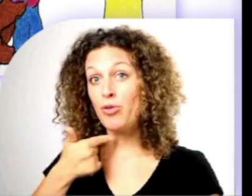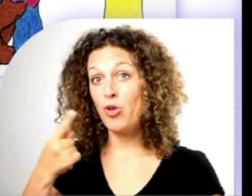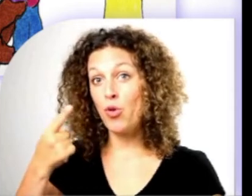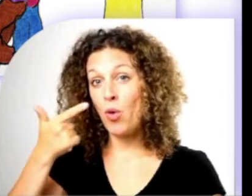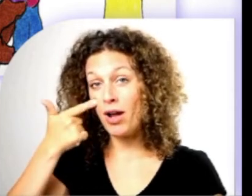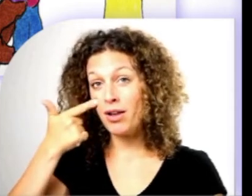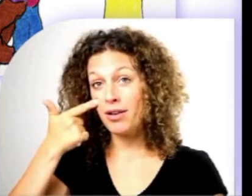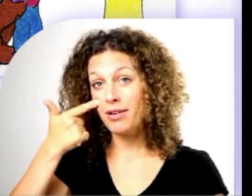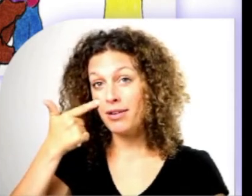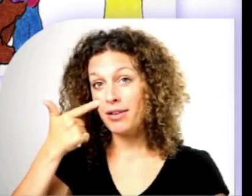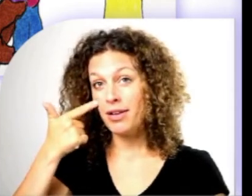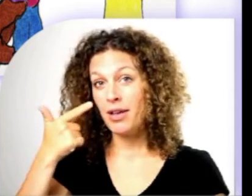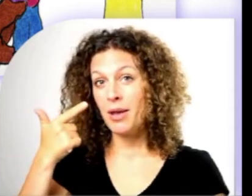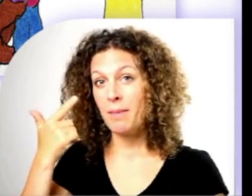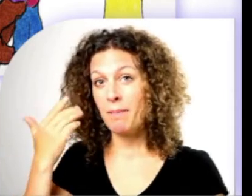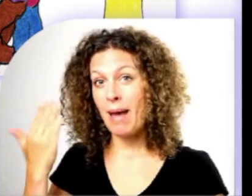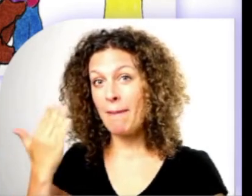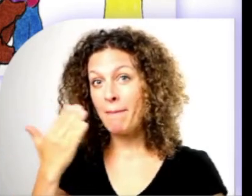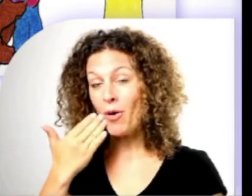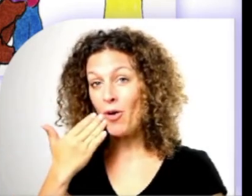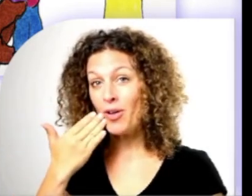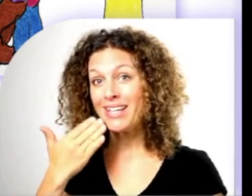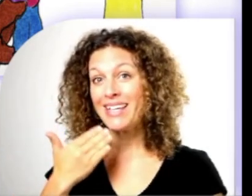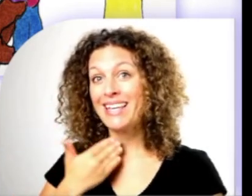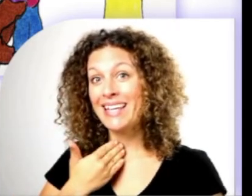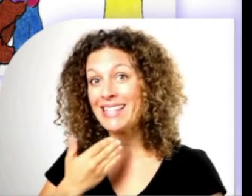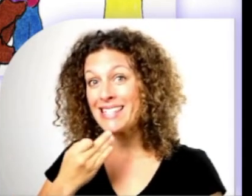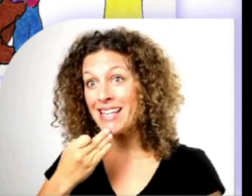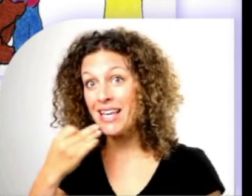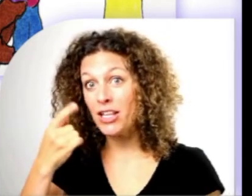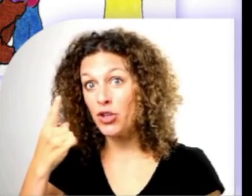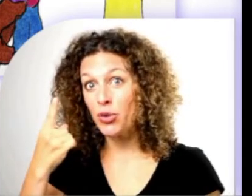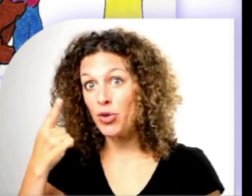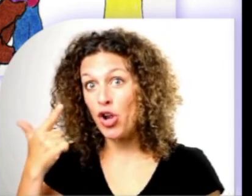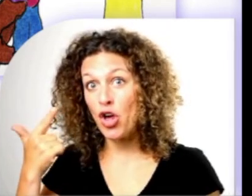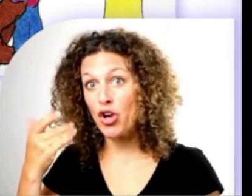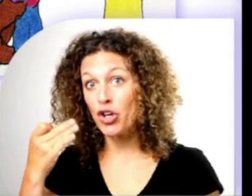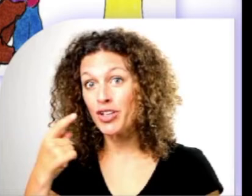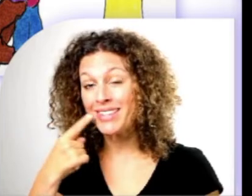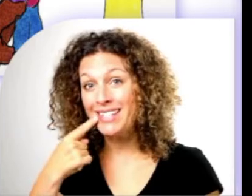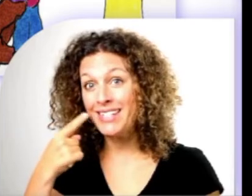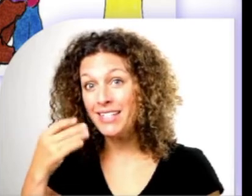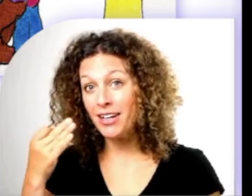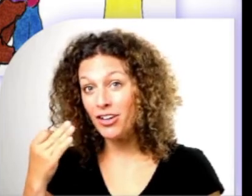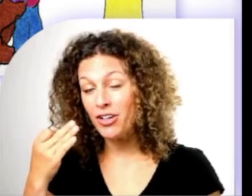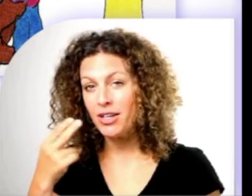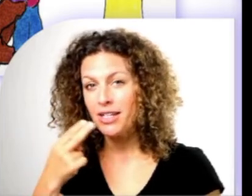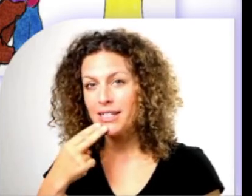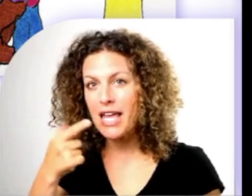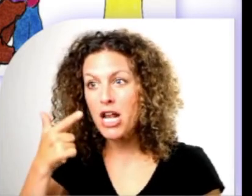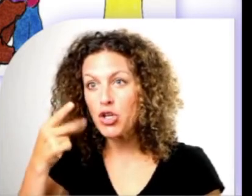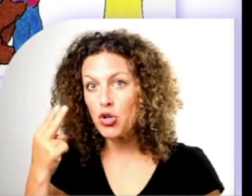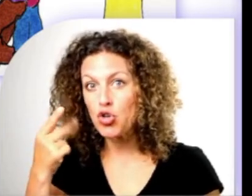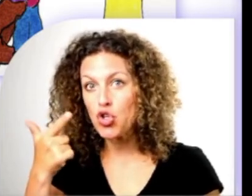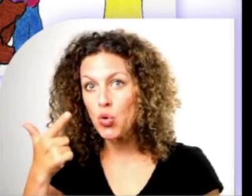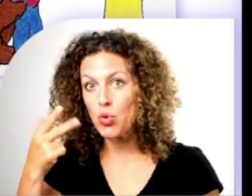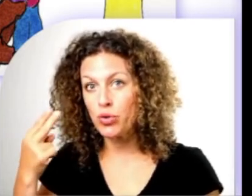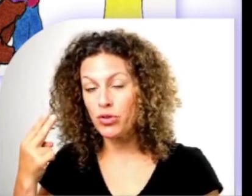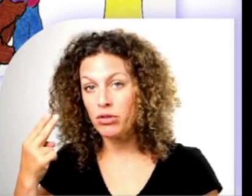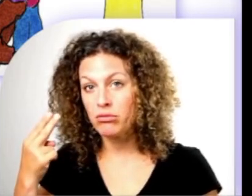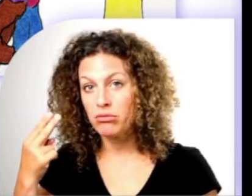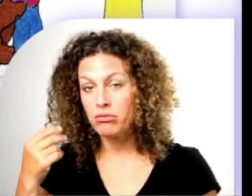plus loin, Maman essaie de leur dire quelque